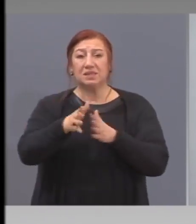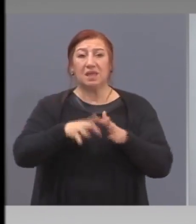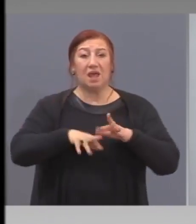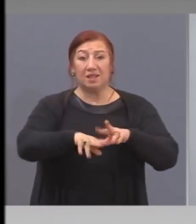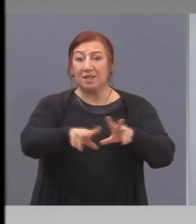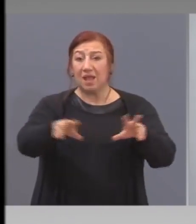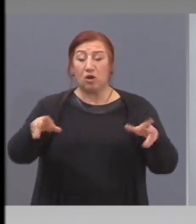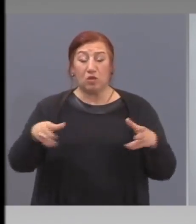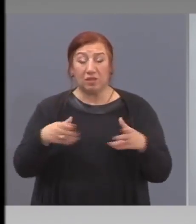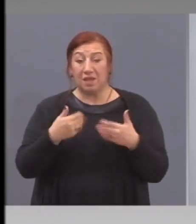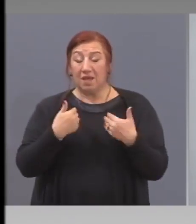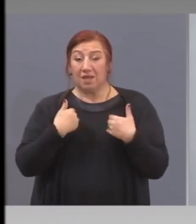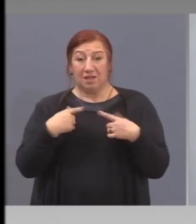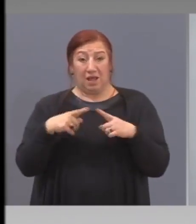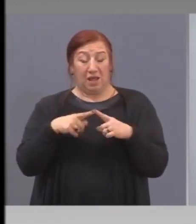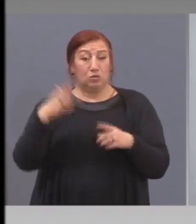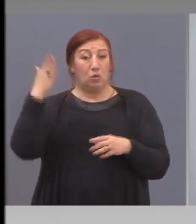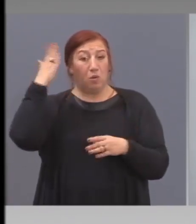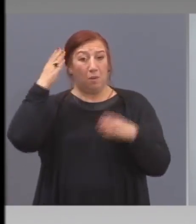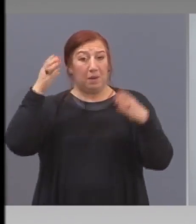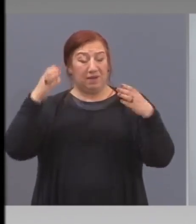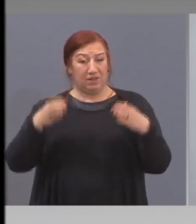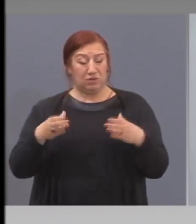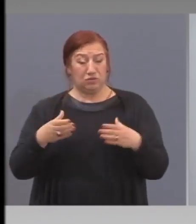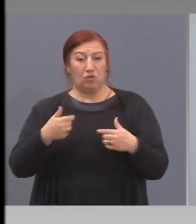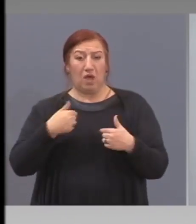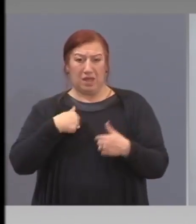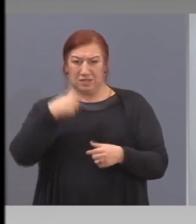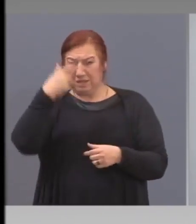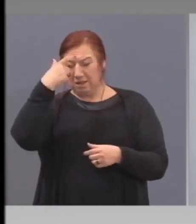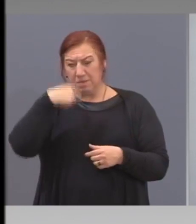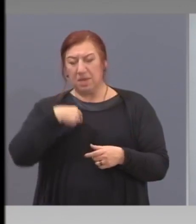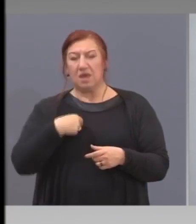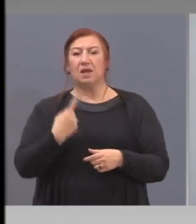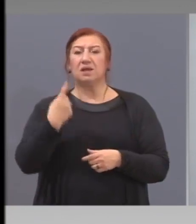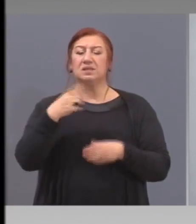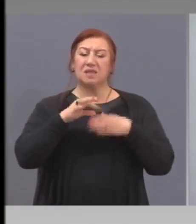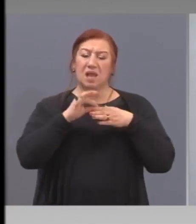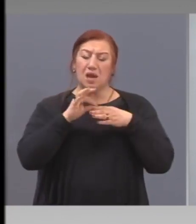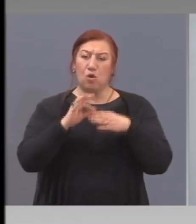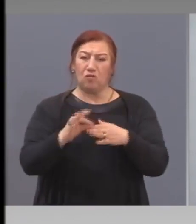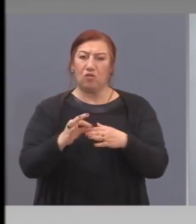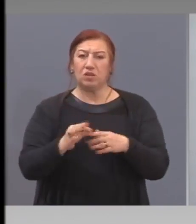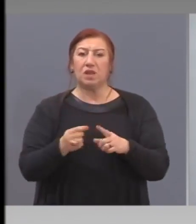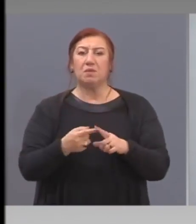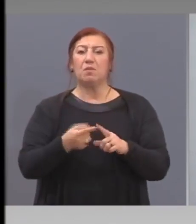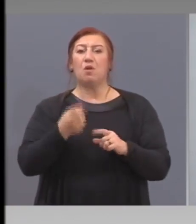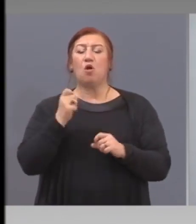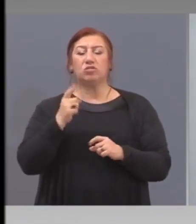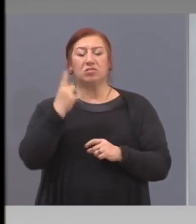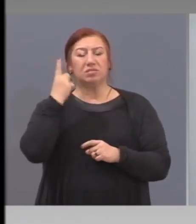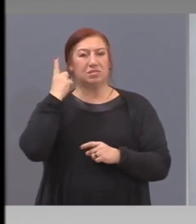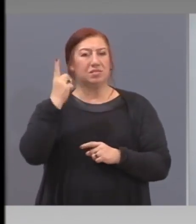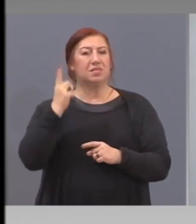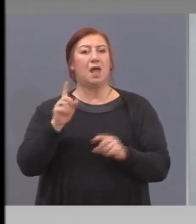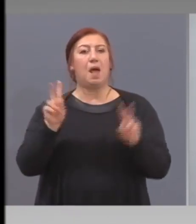Ние, като правителство, аз самия, се ръководиме от следното правило.